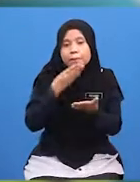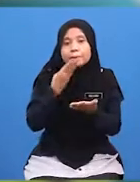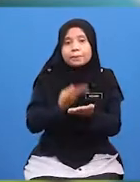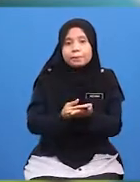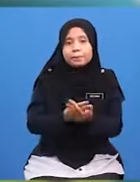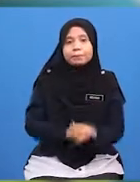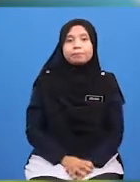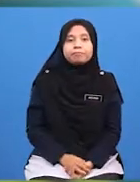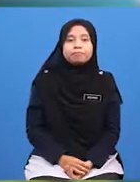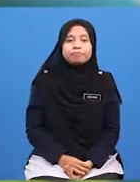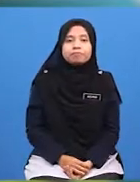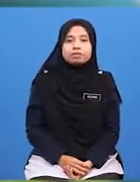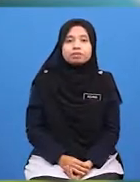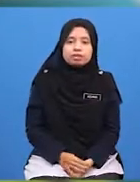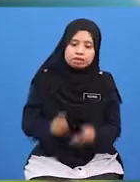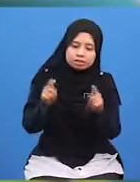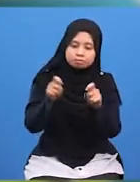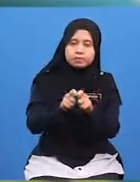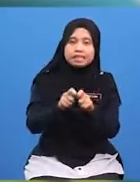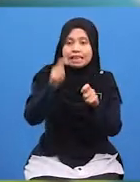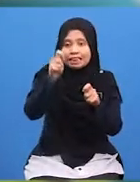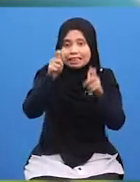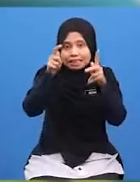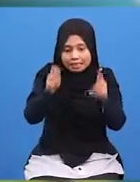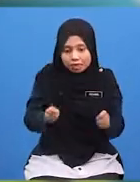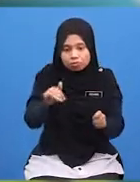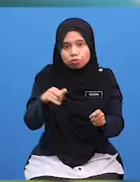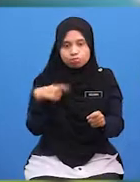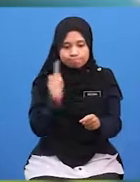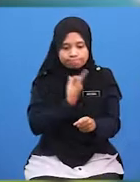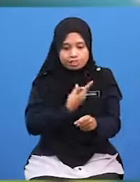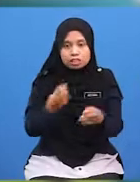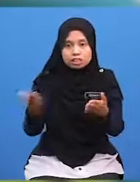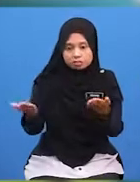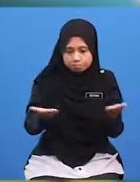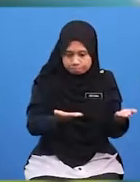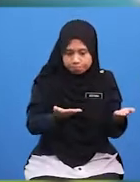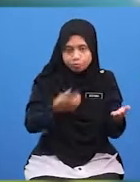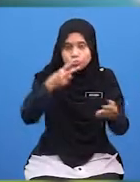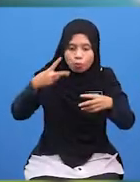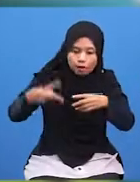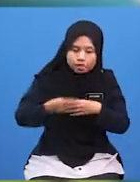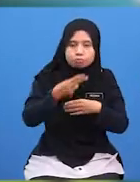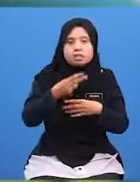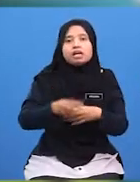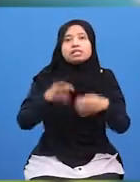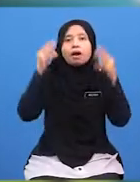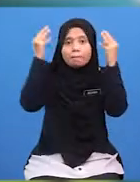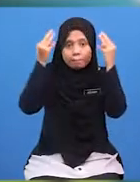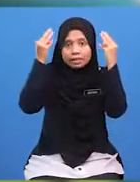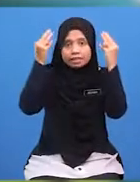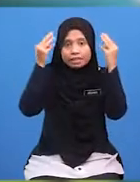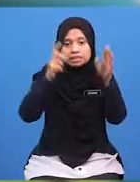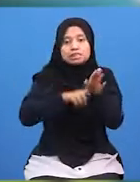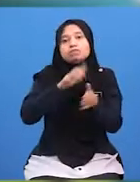Seperti Tetamu yang kita Undang Untuk merasmikan Sesuatu majlis